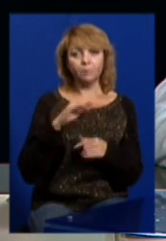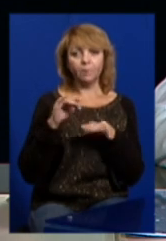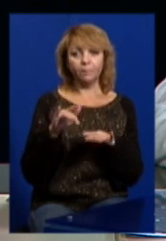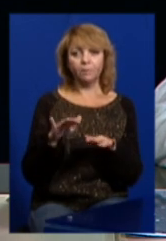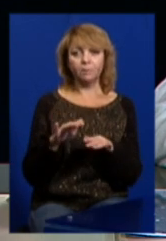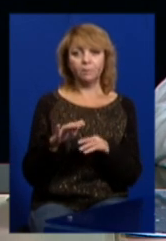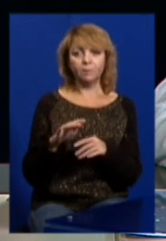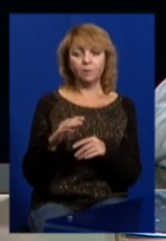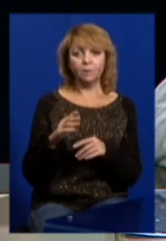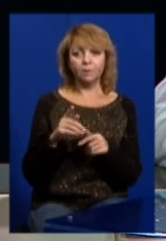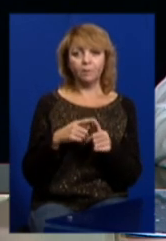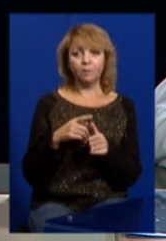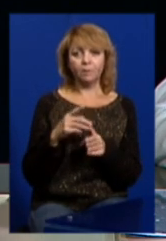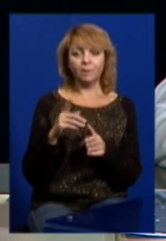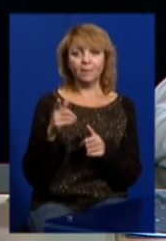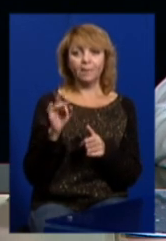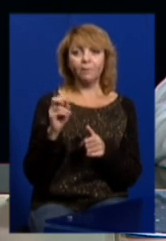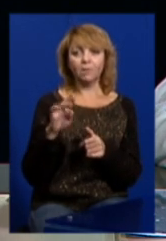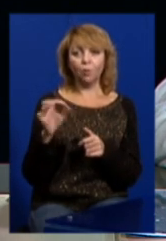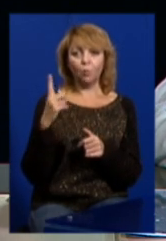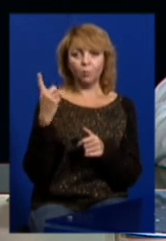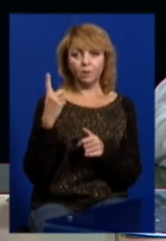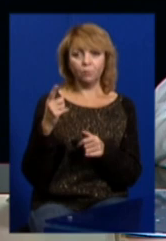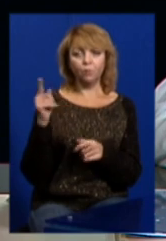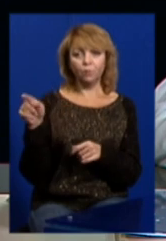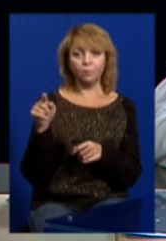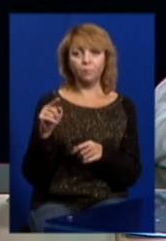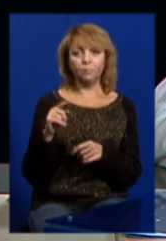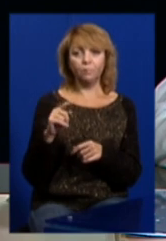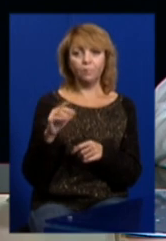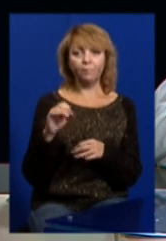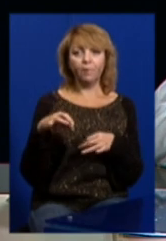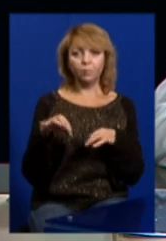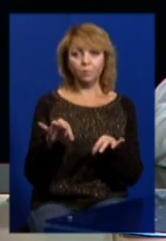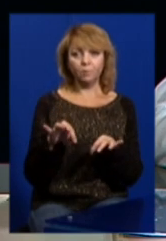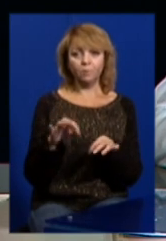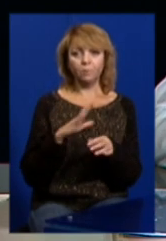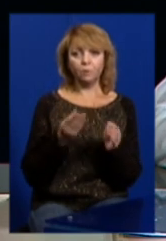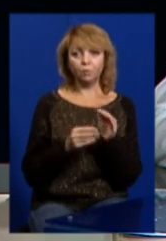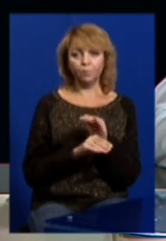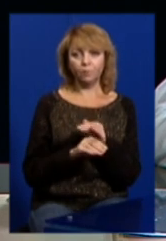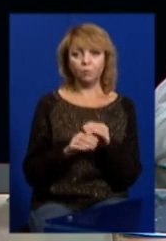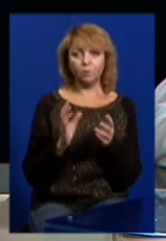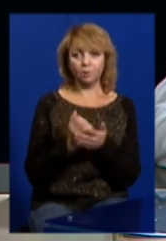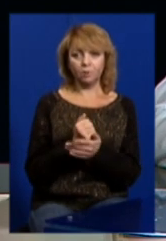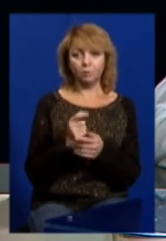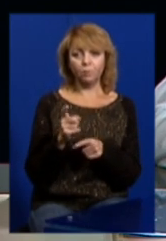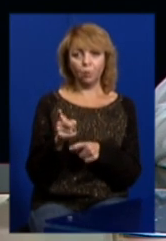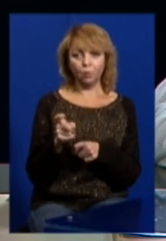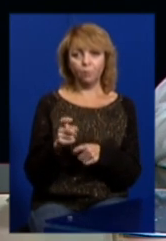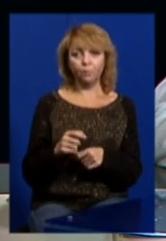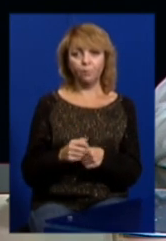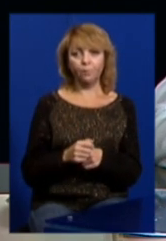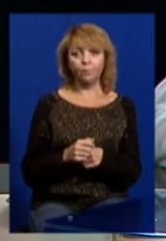такого собі Панкевича з Рівненської області. У нього в автомобілі схованку знайшли зі зброєю,